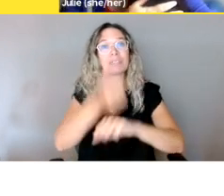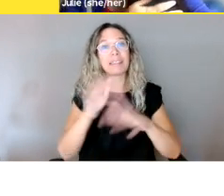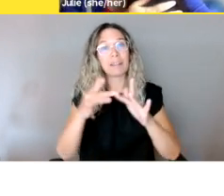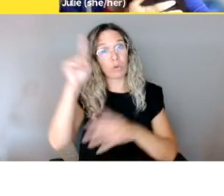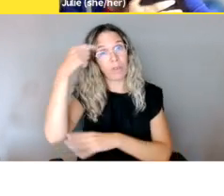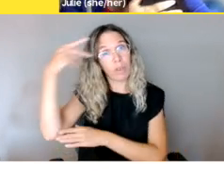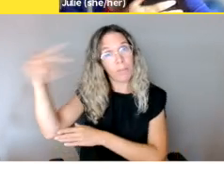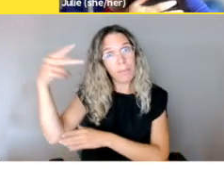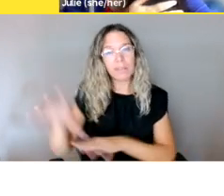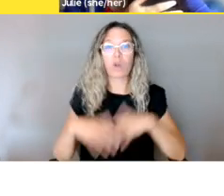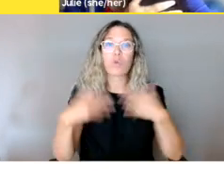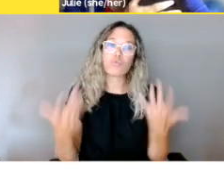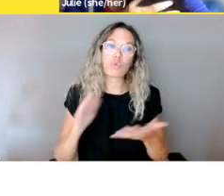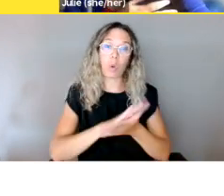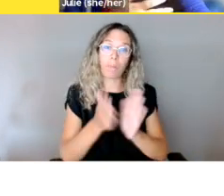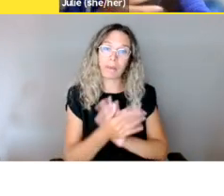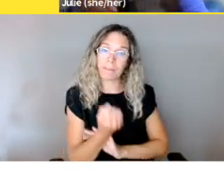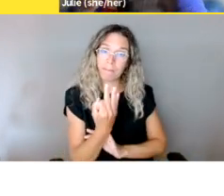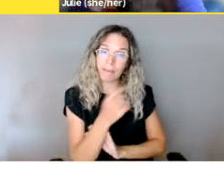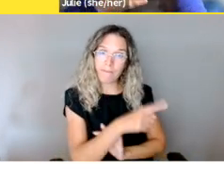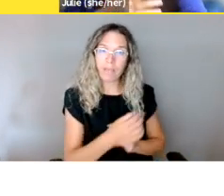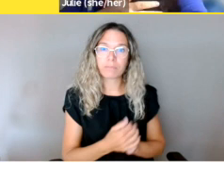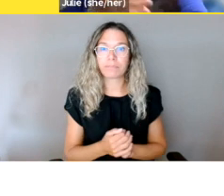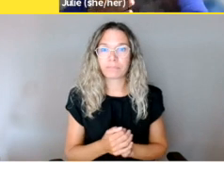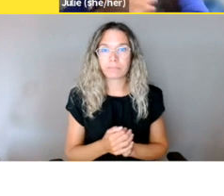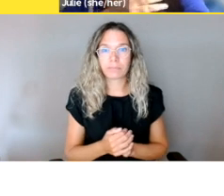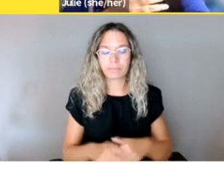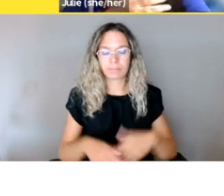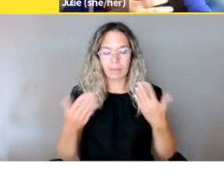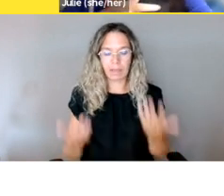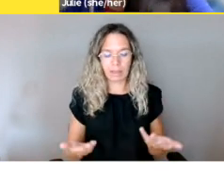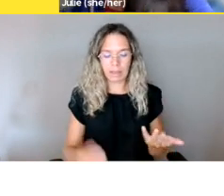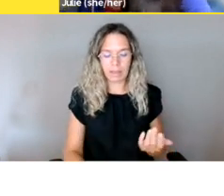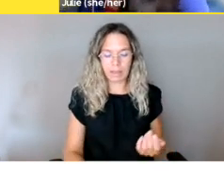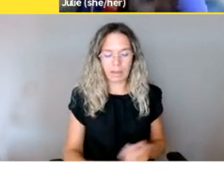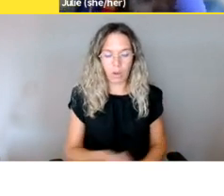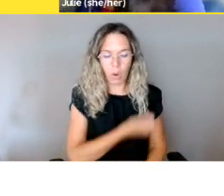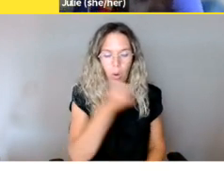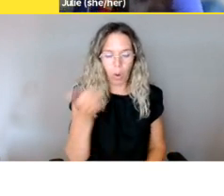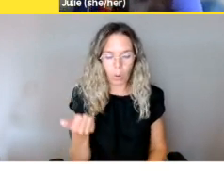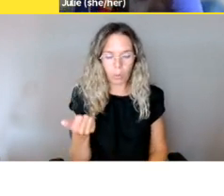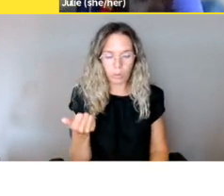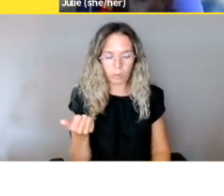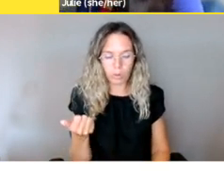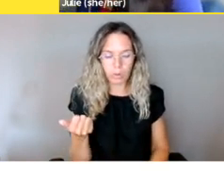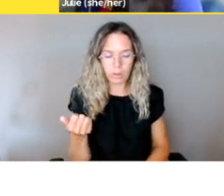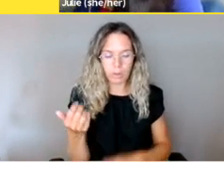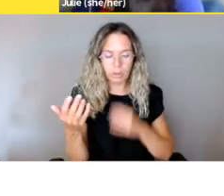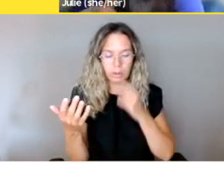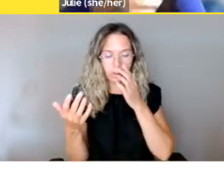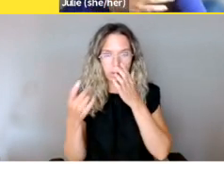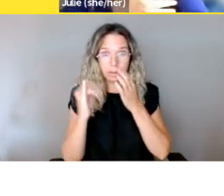gouvernementaux ou d'entreprises, et plusieurs autres, dont on va en discuter